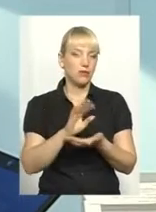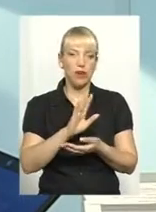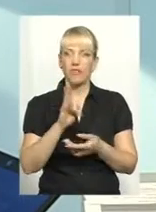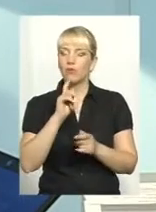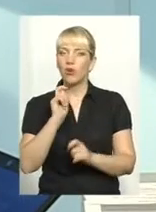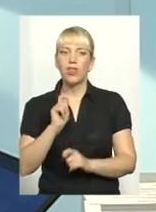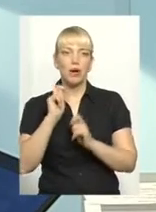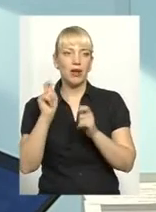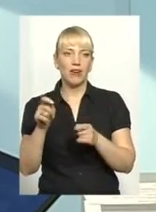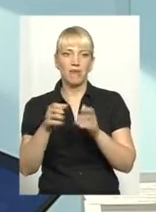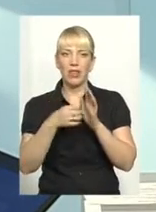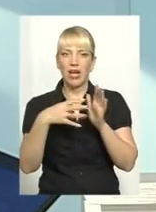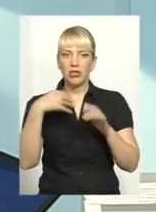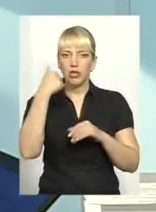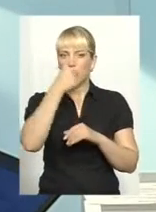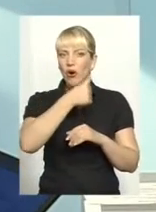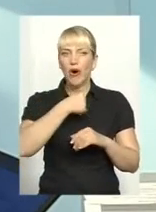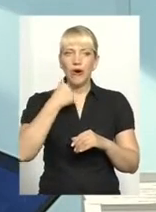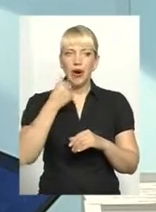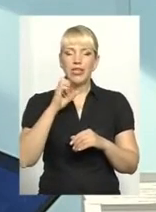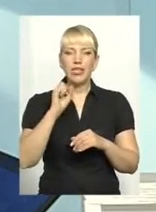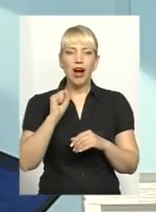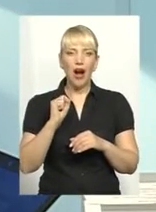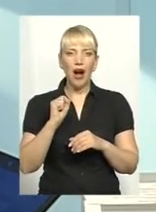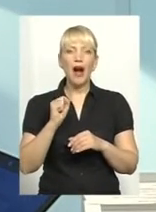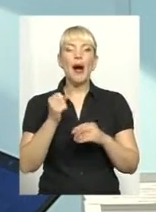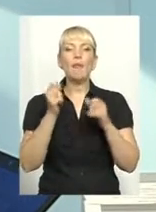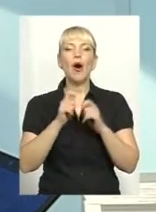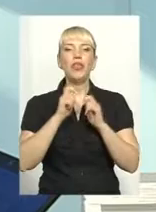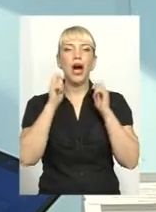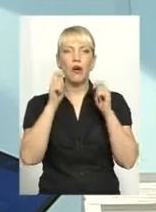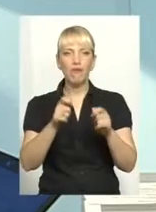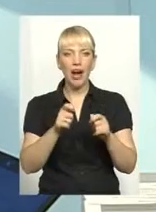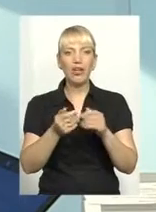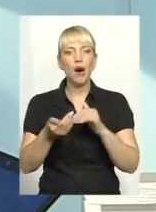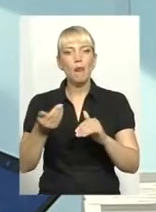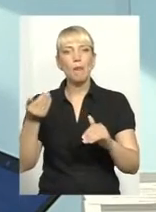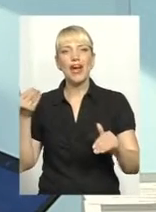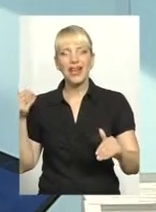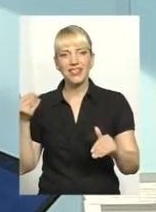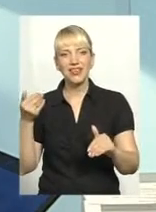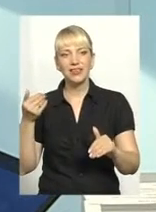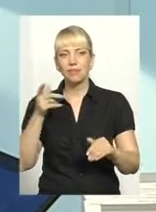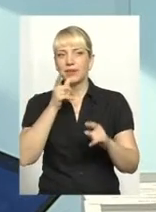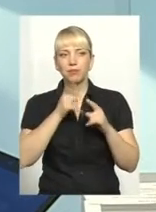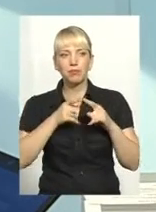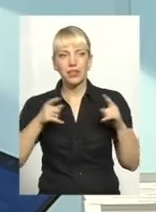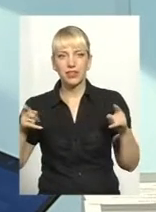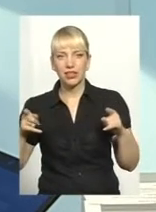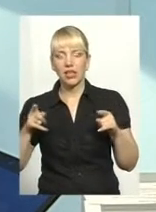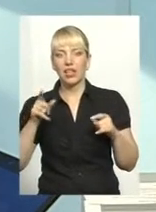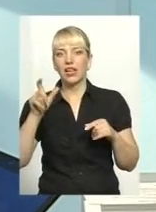подарували в 2015 році, а подарували в попередніх періодах, і він не